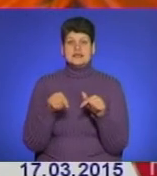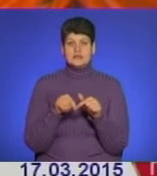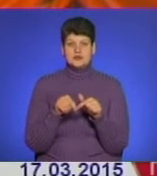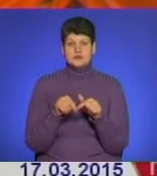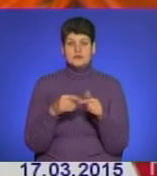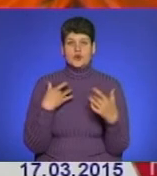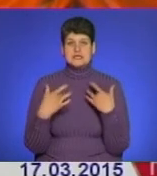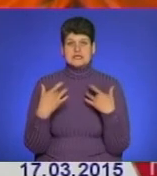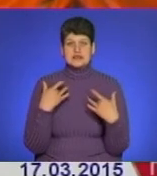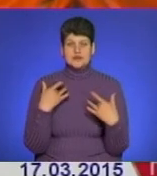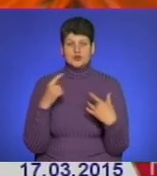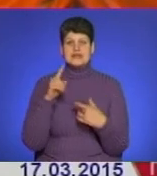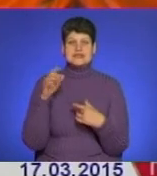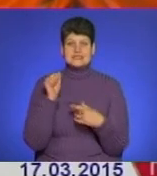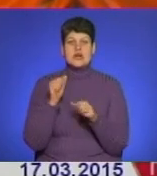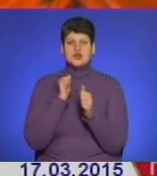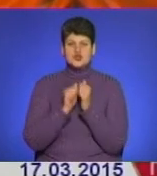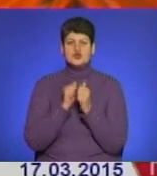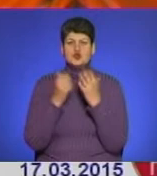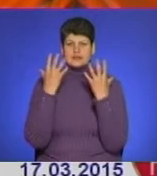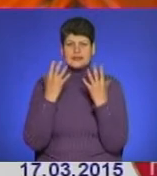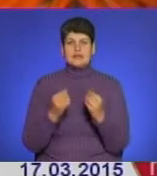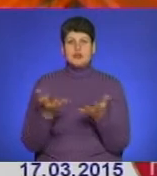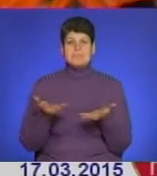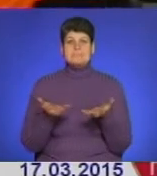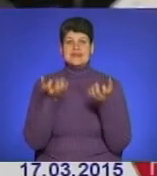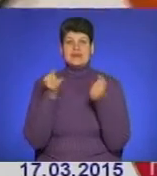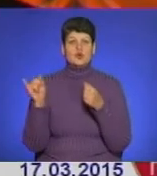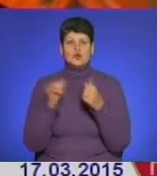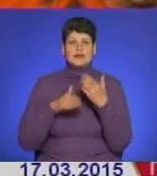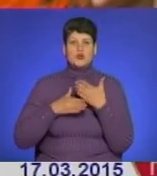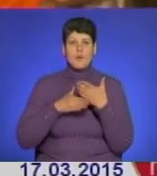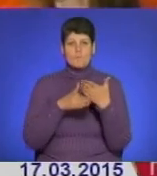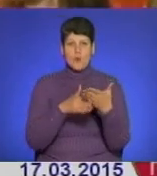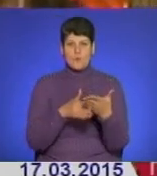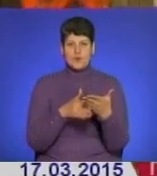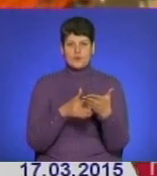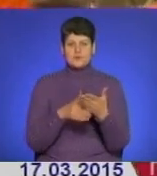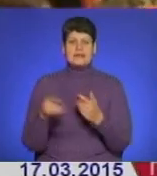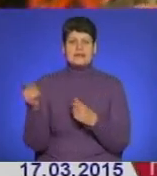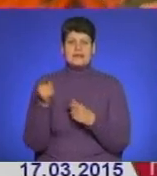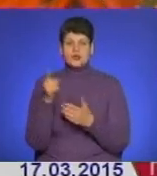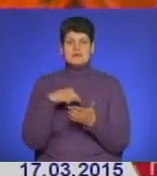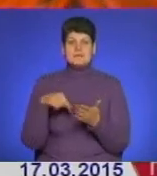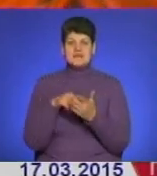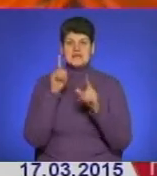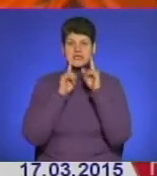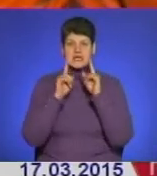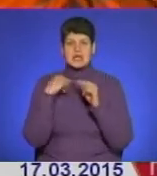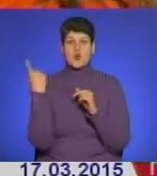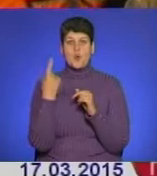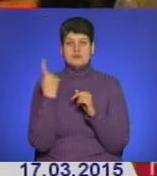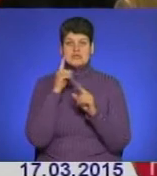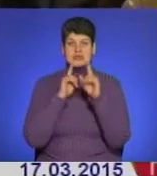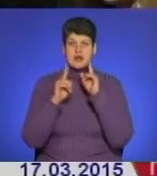за щоденну підтримку і допомогу Тернопільській міській раді, обласній раді,